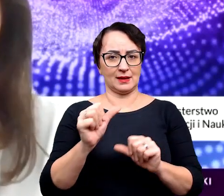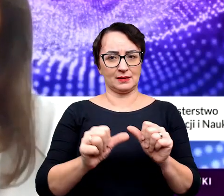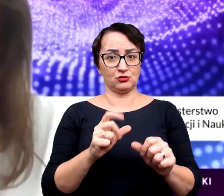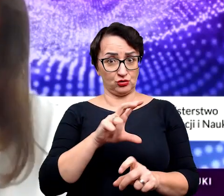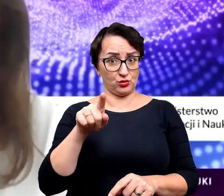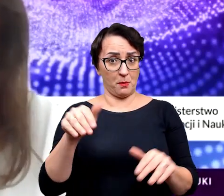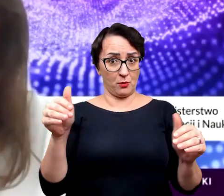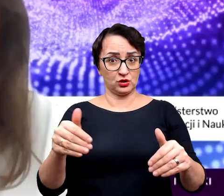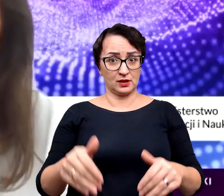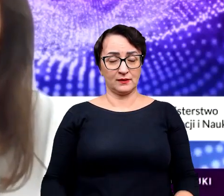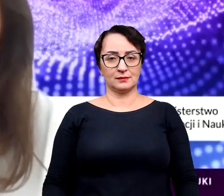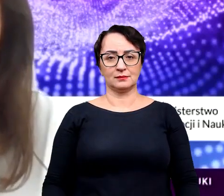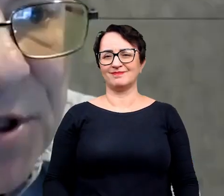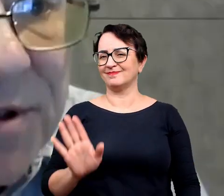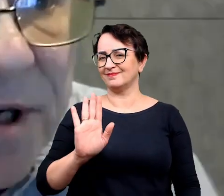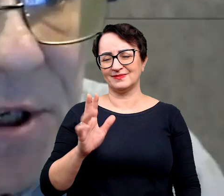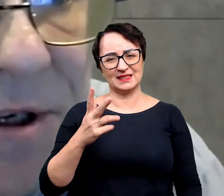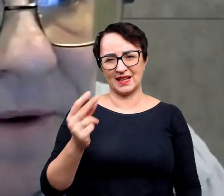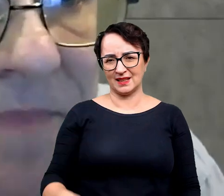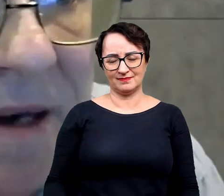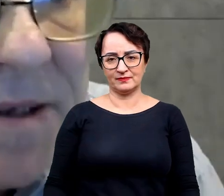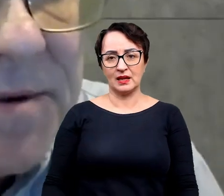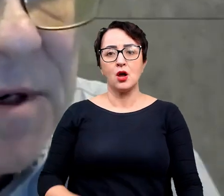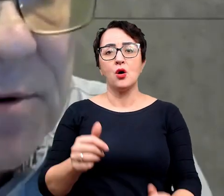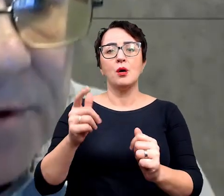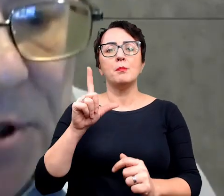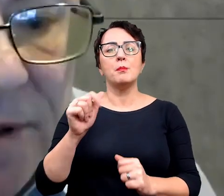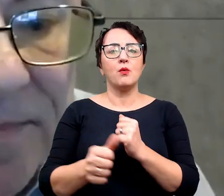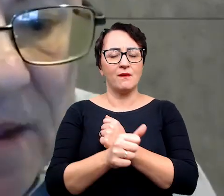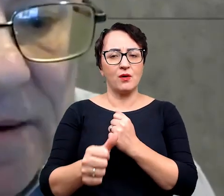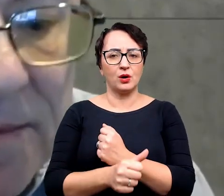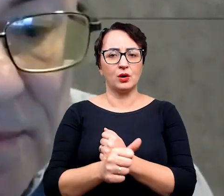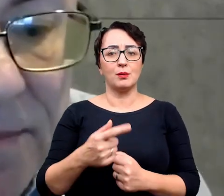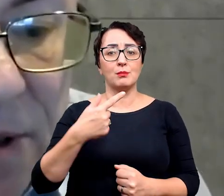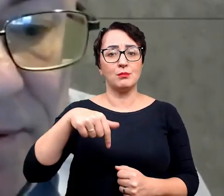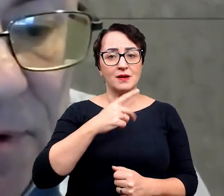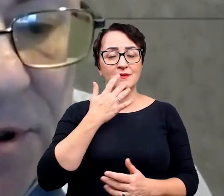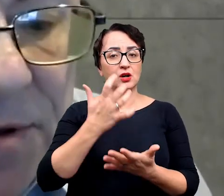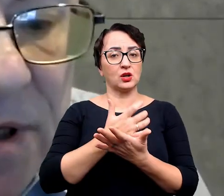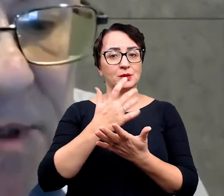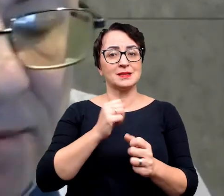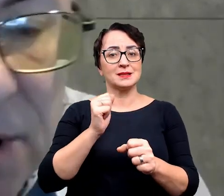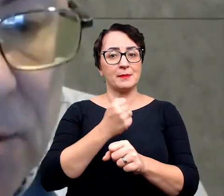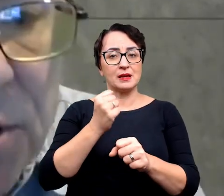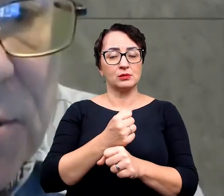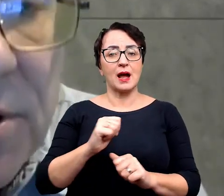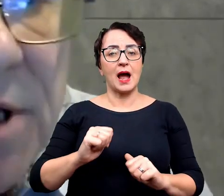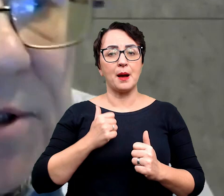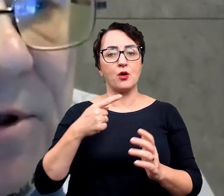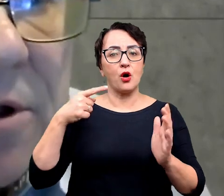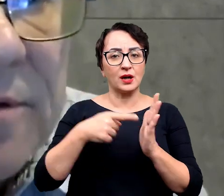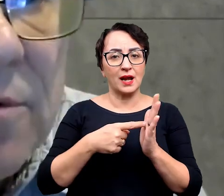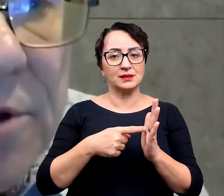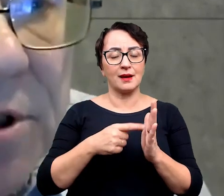to jest w ogóle możliwe? Nie, raczej nie. Ze względu na to, że my wykorzystujemy skamieniałości do